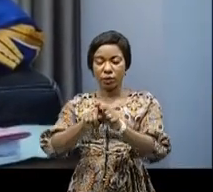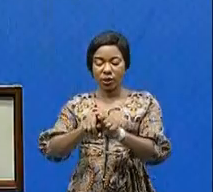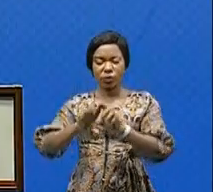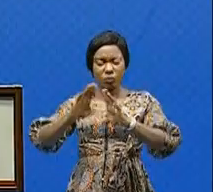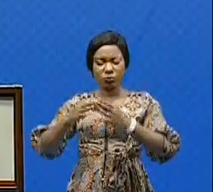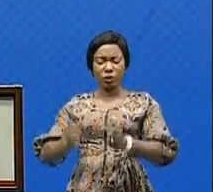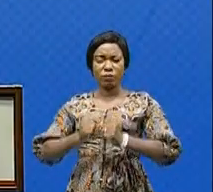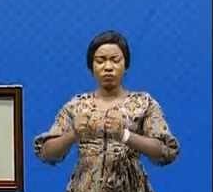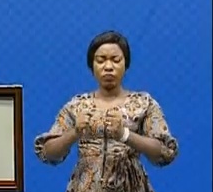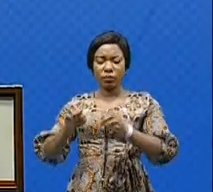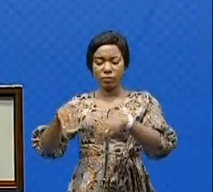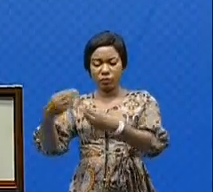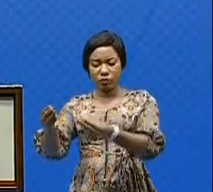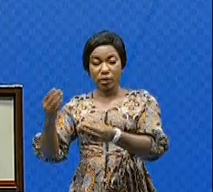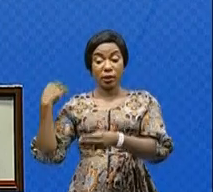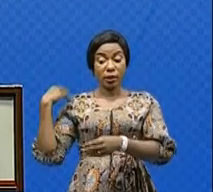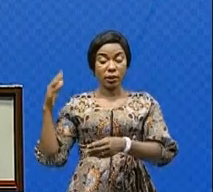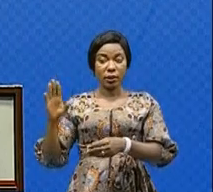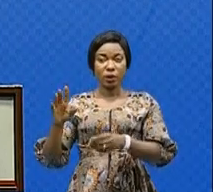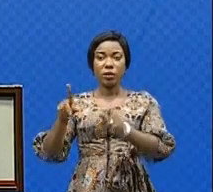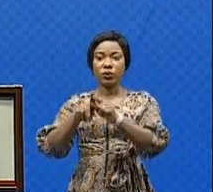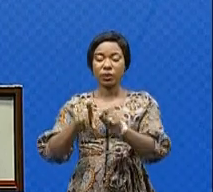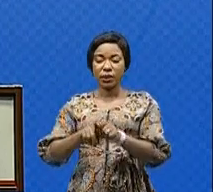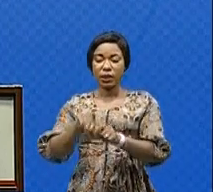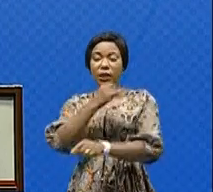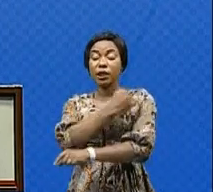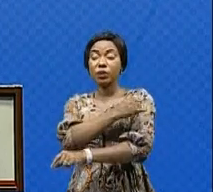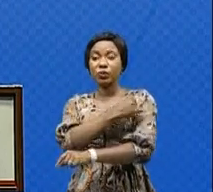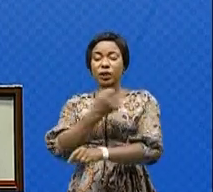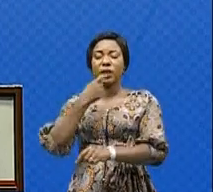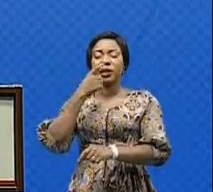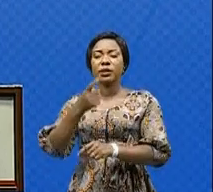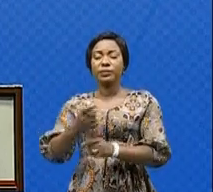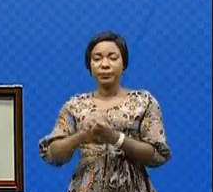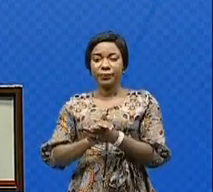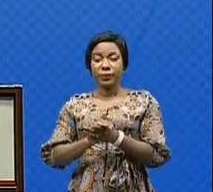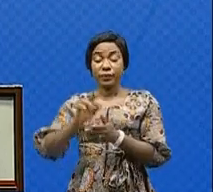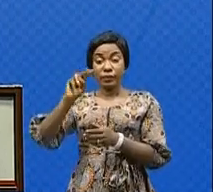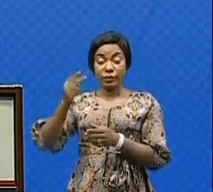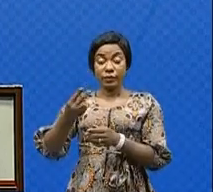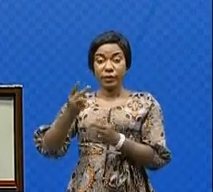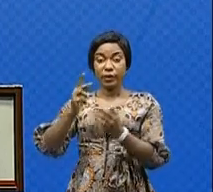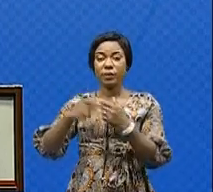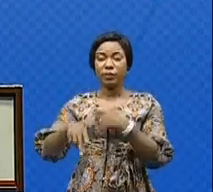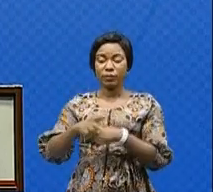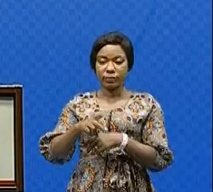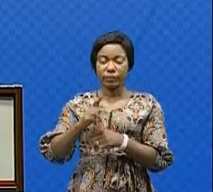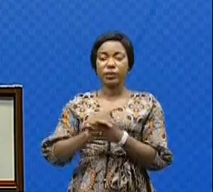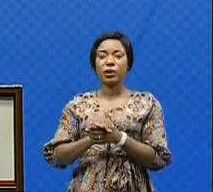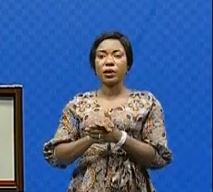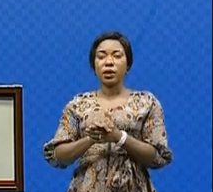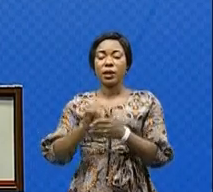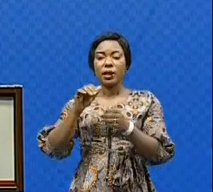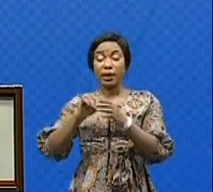'autorité de l'État. En Itourie, il a indiqué que les deux grands bastions ennemis, notamment les localités de Lipri et